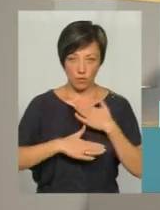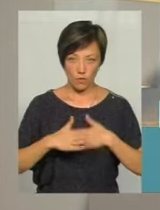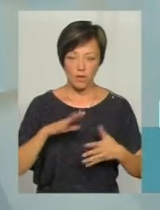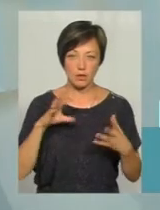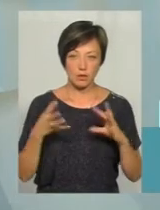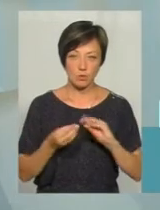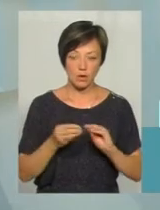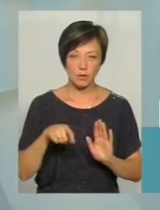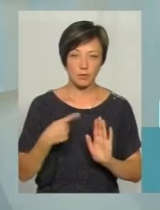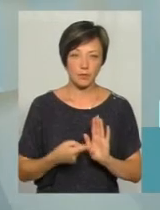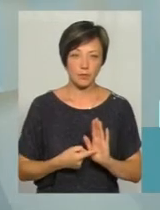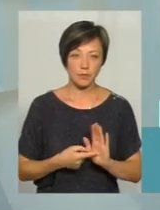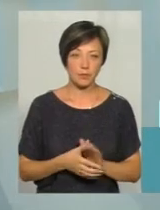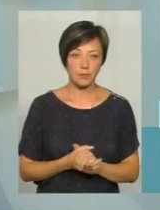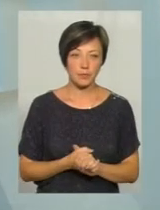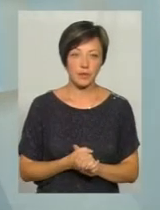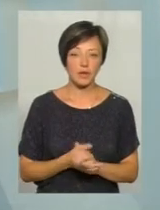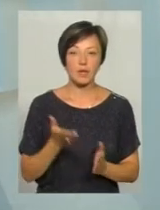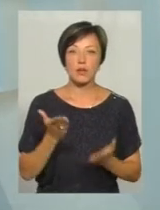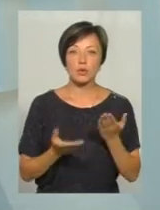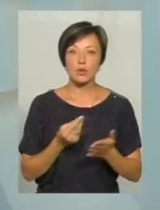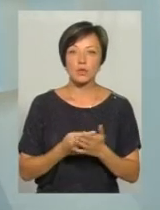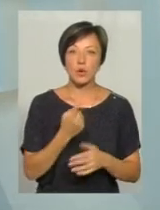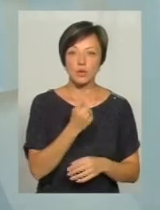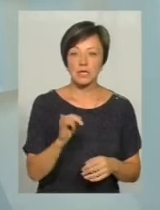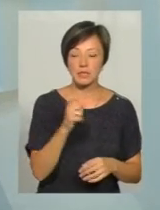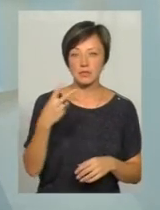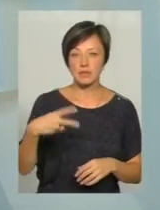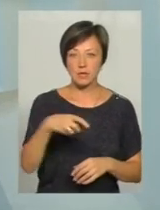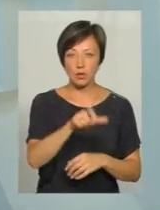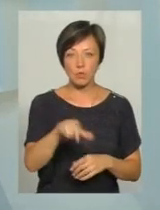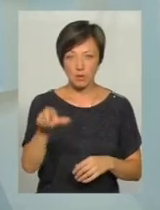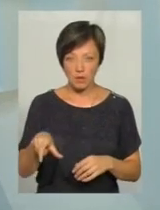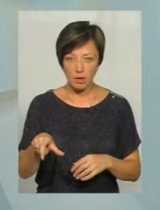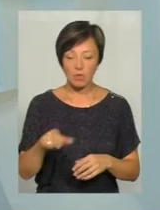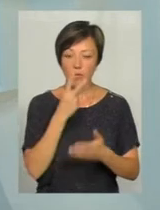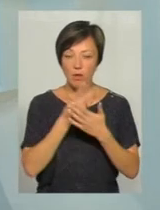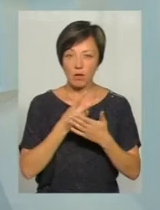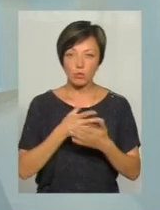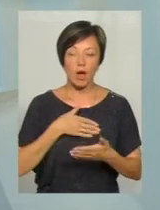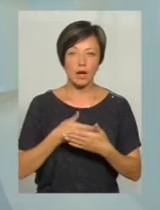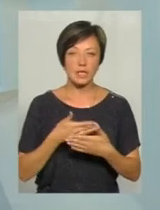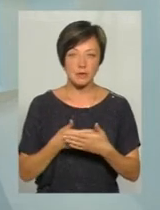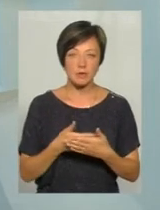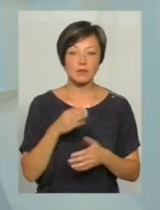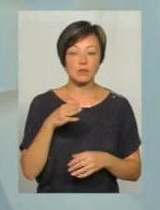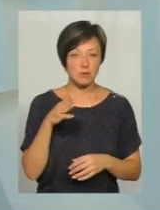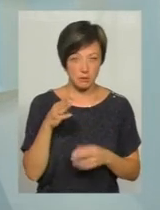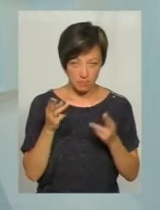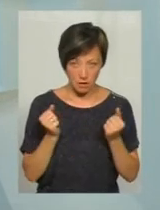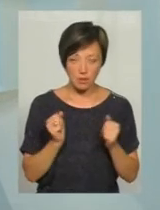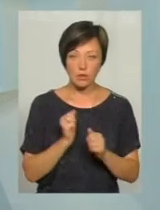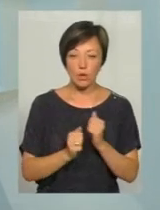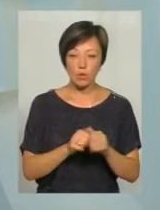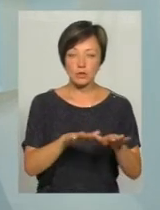результатом? Ну, якщо оцінювати, що один з 20 громадян хоч привив якусь активність, то так. Тому що на